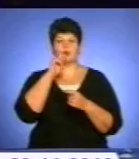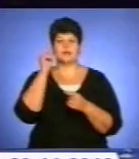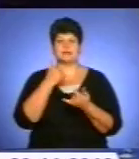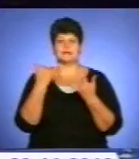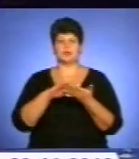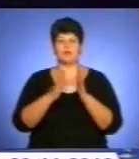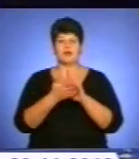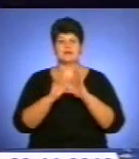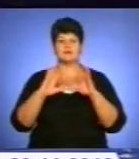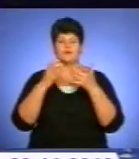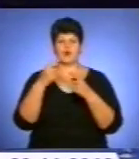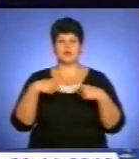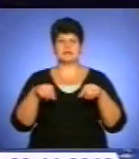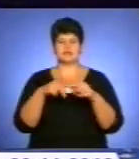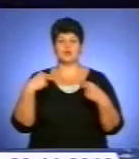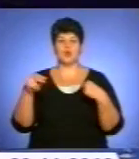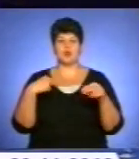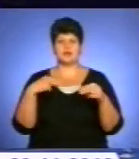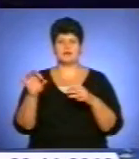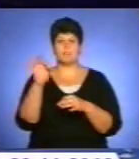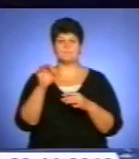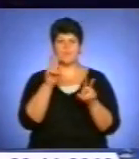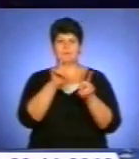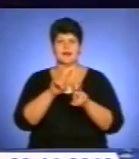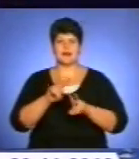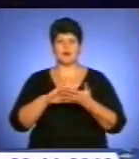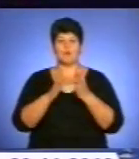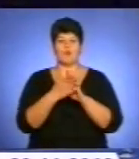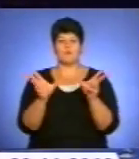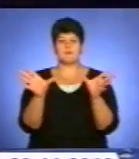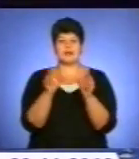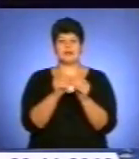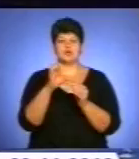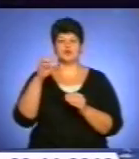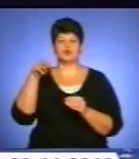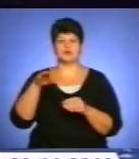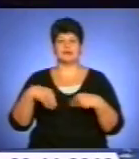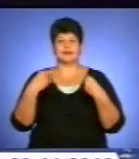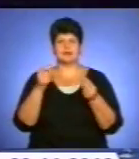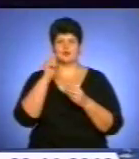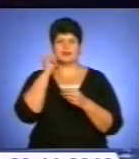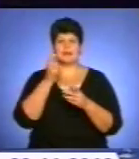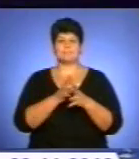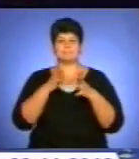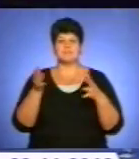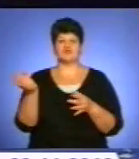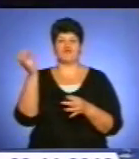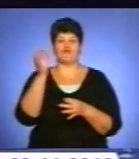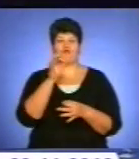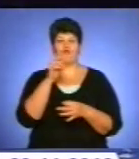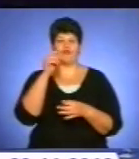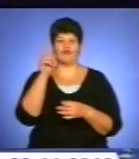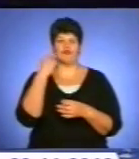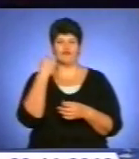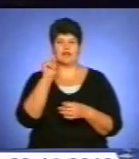домовляється зі світовою організацією торгівлі про перегляд умов приєднання. СОД надасть Україні більш вигідні умови. Також